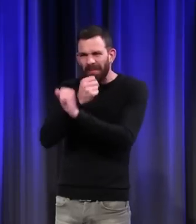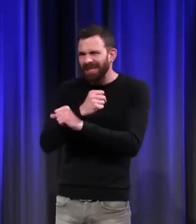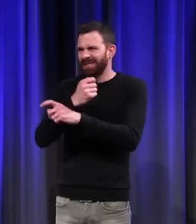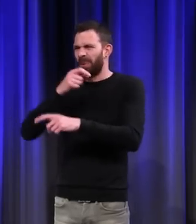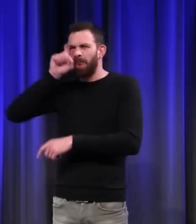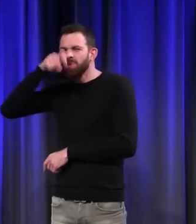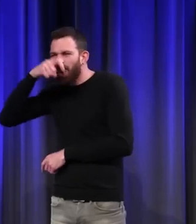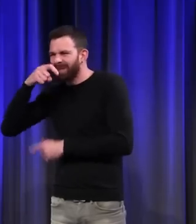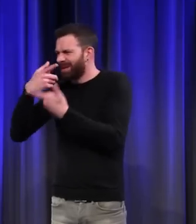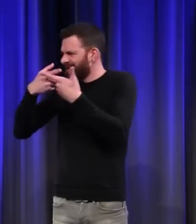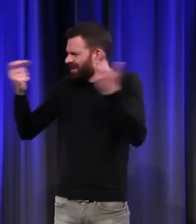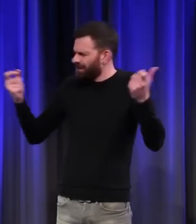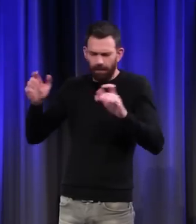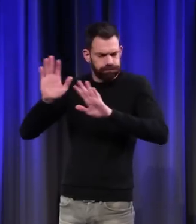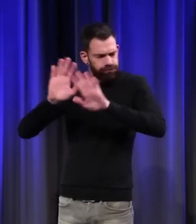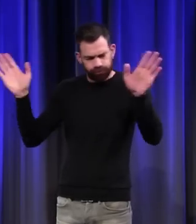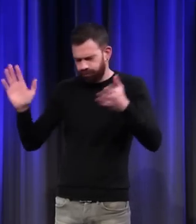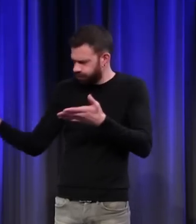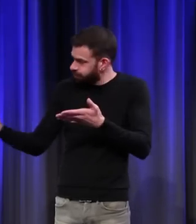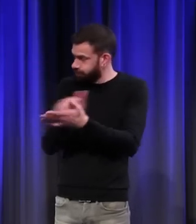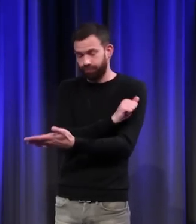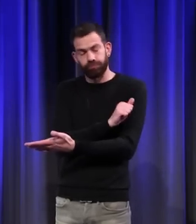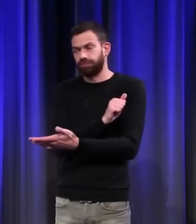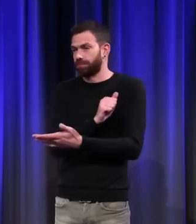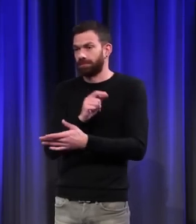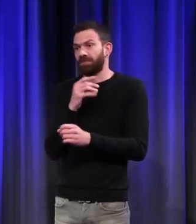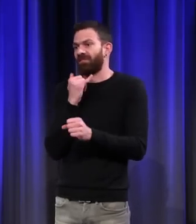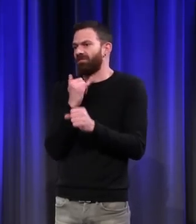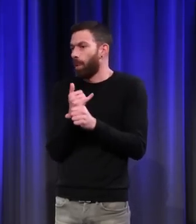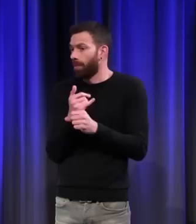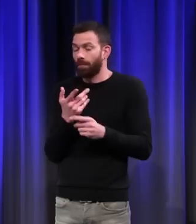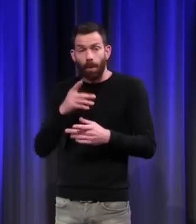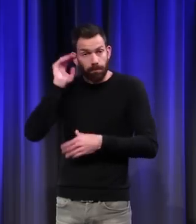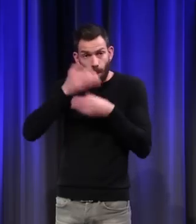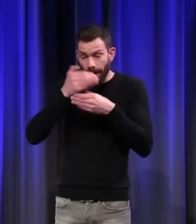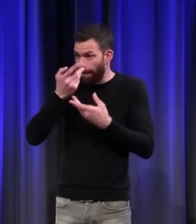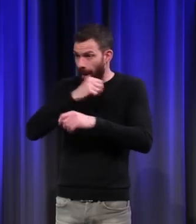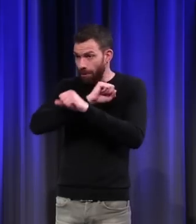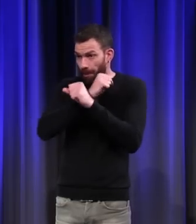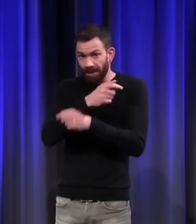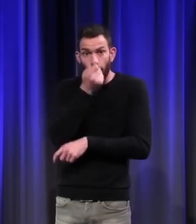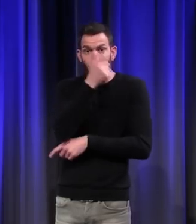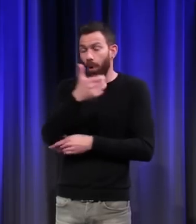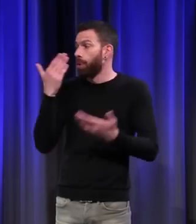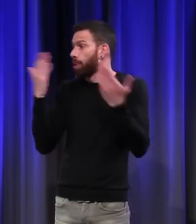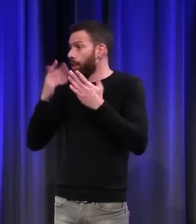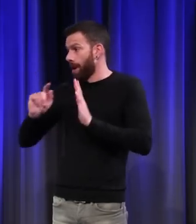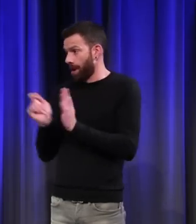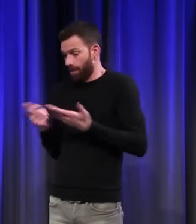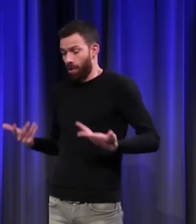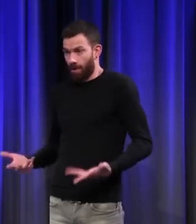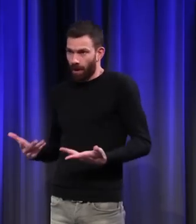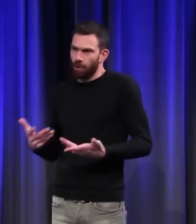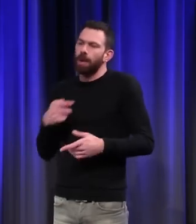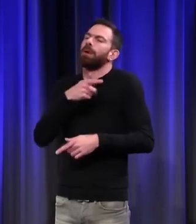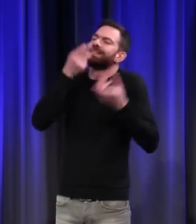des sorcières, etc. C'est faux. On met peu en prison au Moyen Âge par rapport à l'époque moderne. Ça peut arriver, mais c'est quand